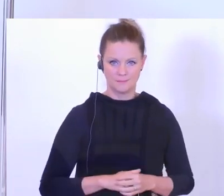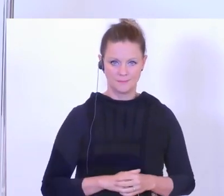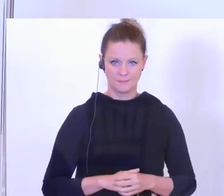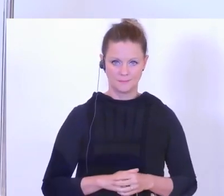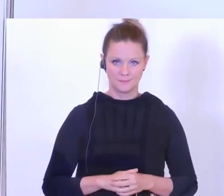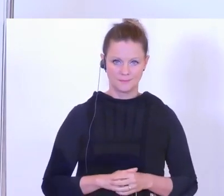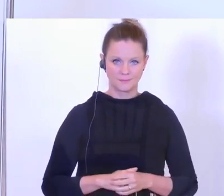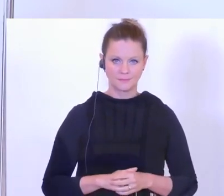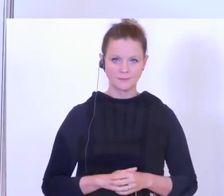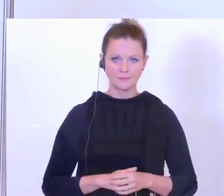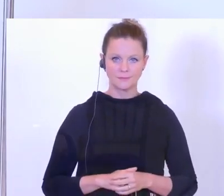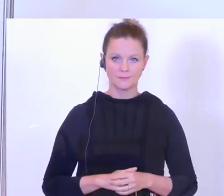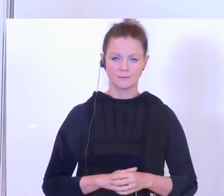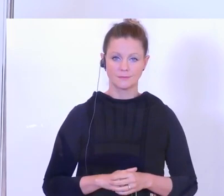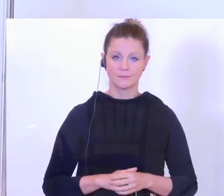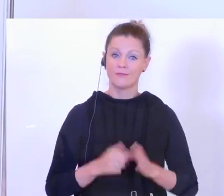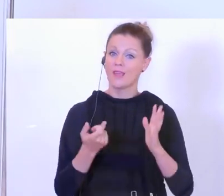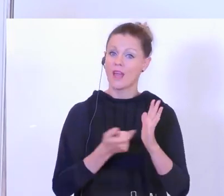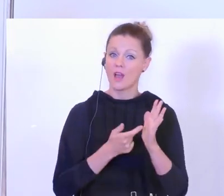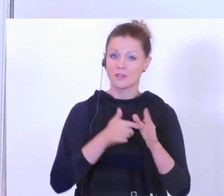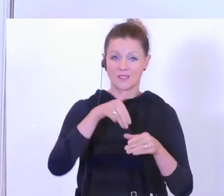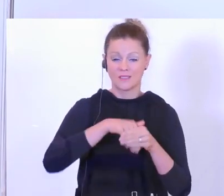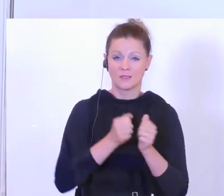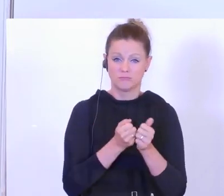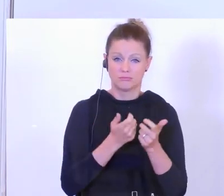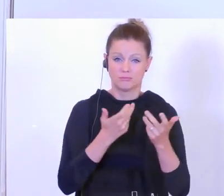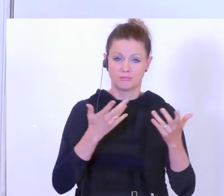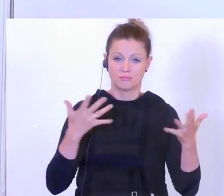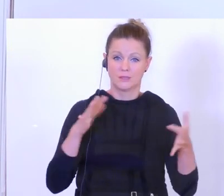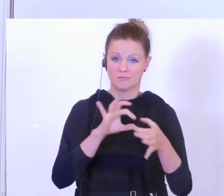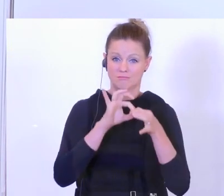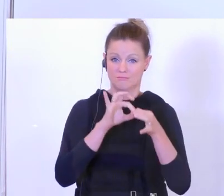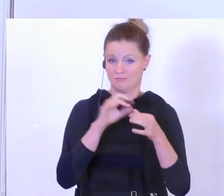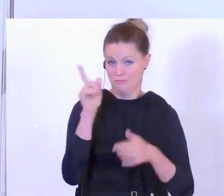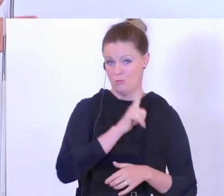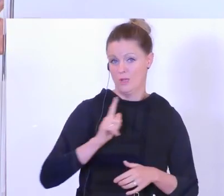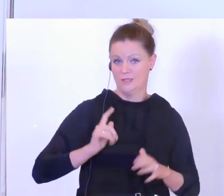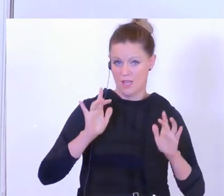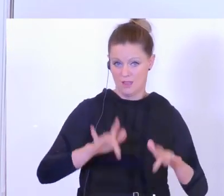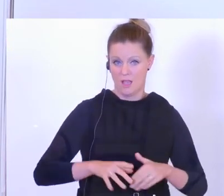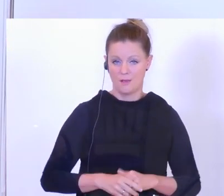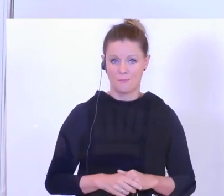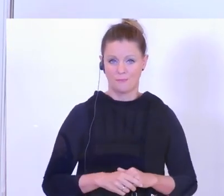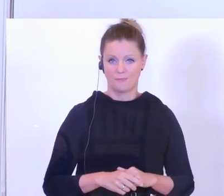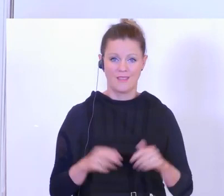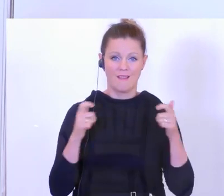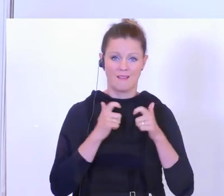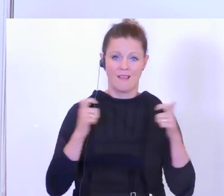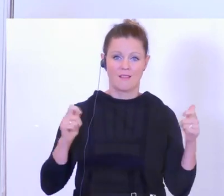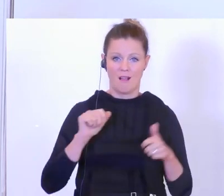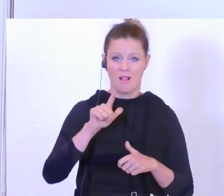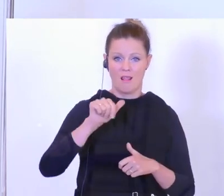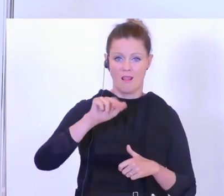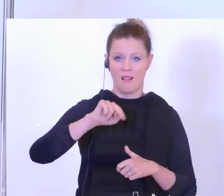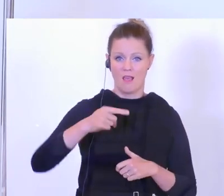Die Herausforderungen sind vielfältig, die da auf die Polizei zukommen. Der General Lang wird das dann noch im Detail